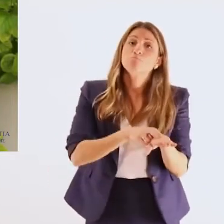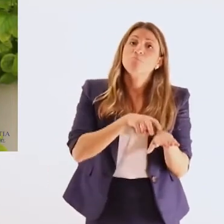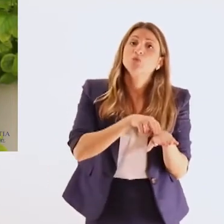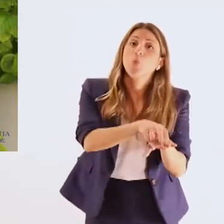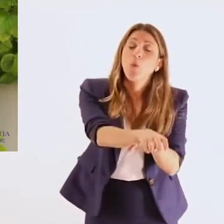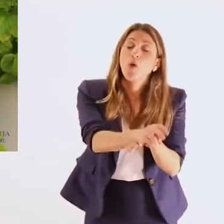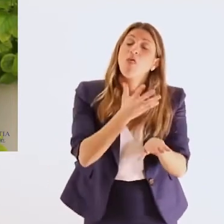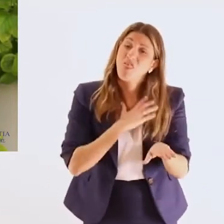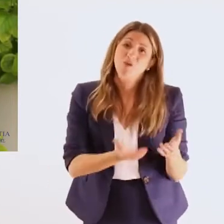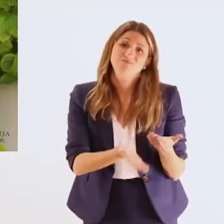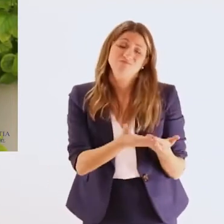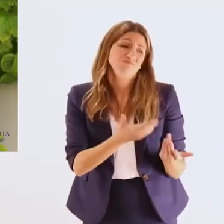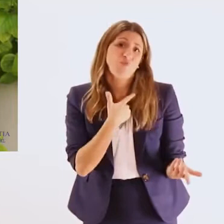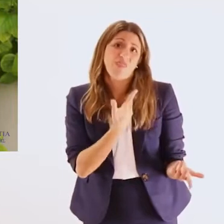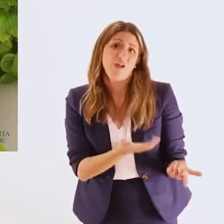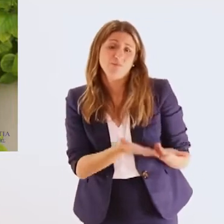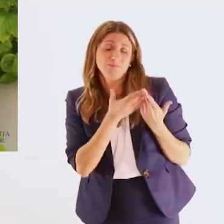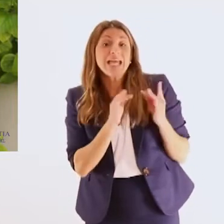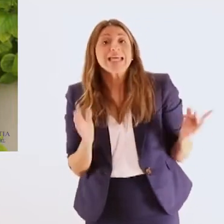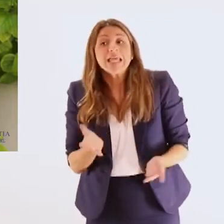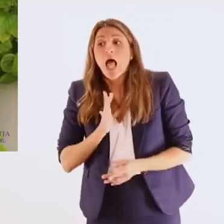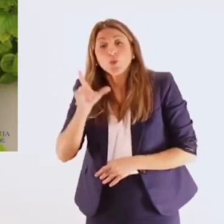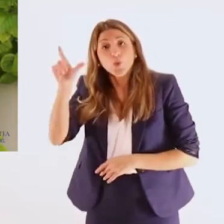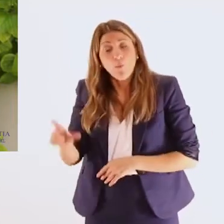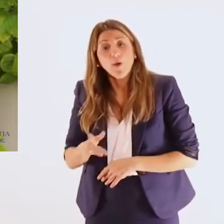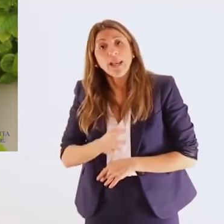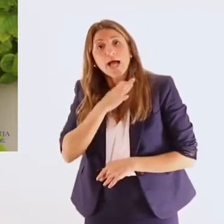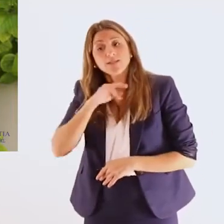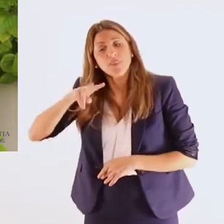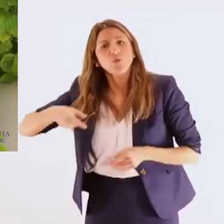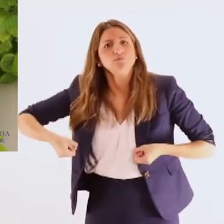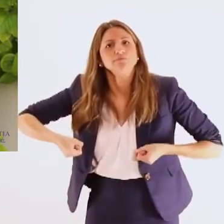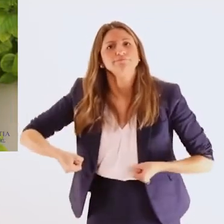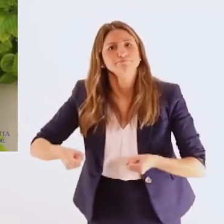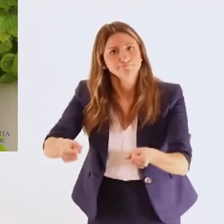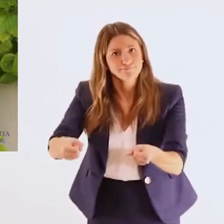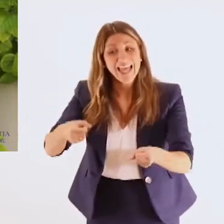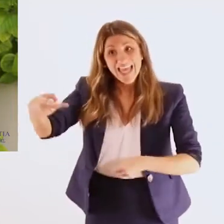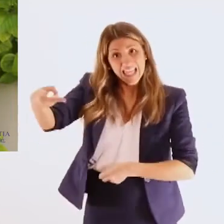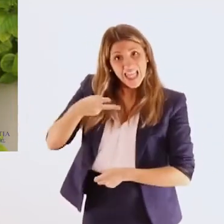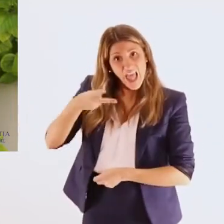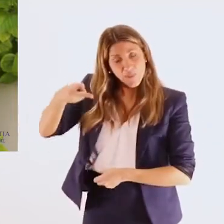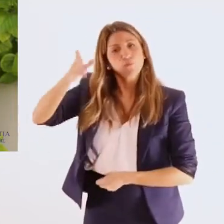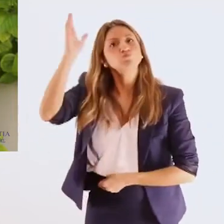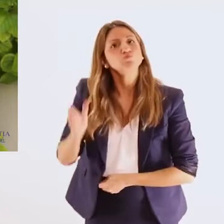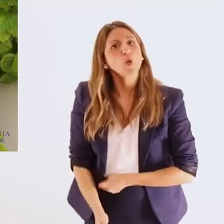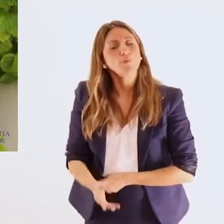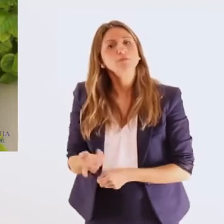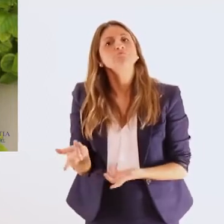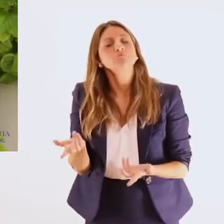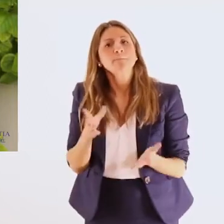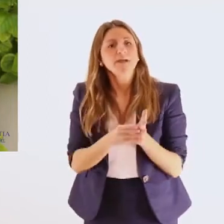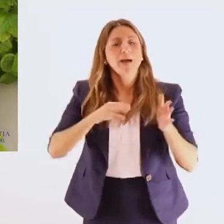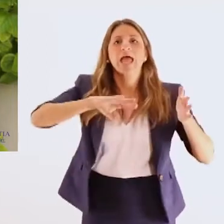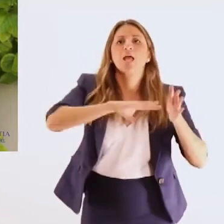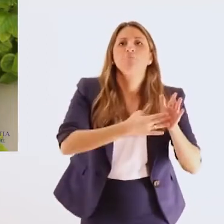ο εκάστοτε υπάλληλος να τον βοηθήσει και αυτή τη γνώση εκτός από την υπηρεσία του να τη